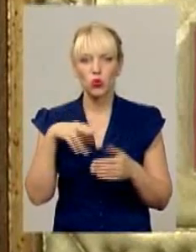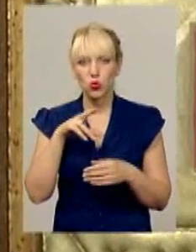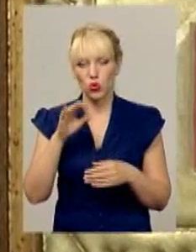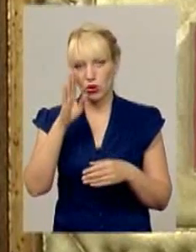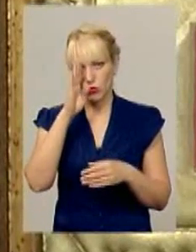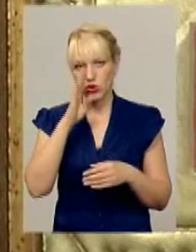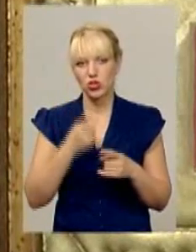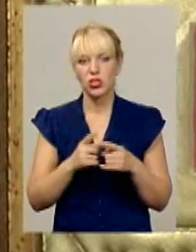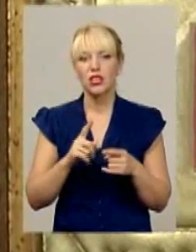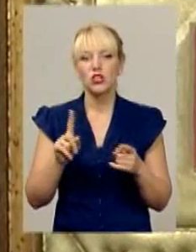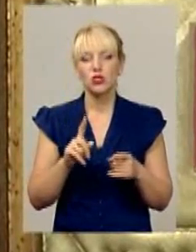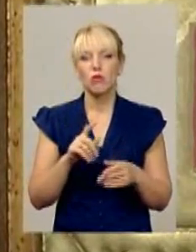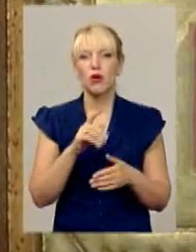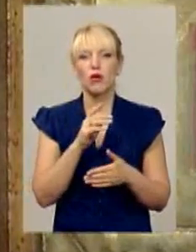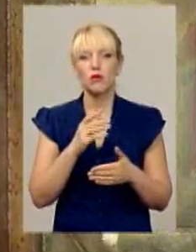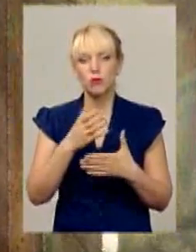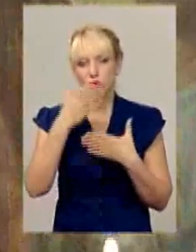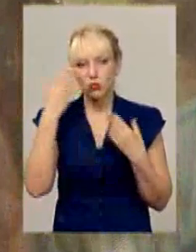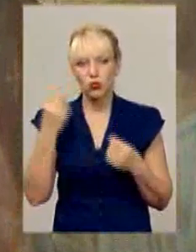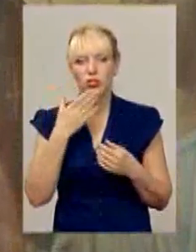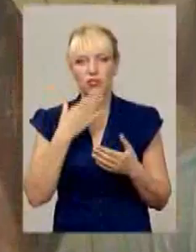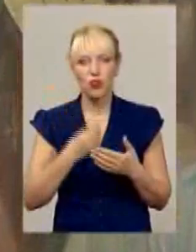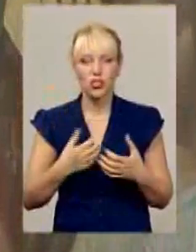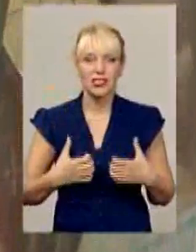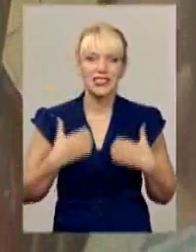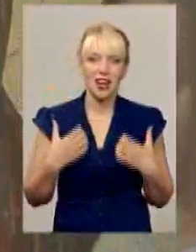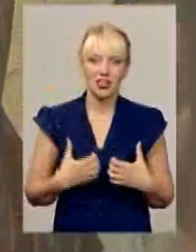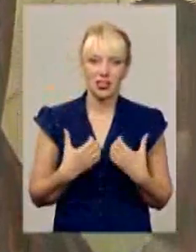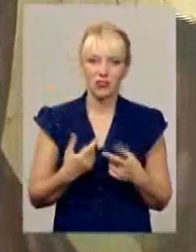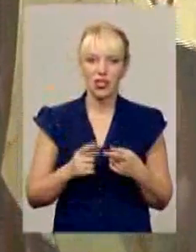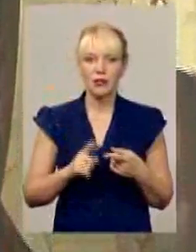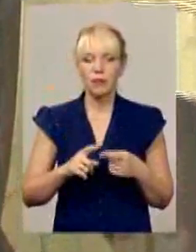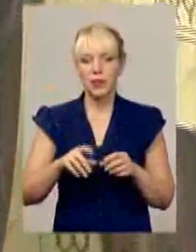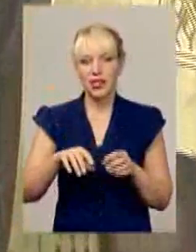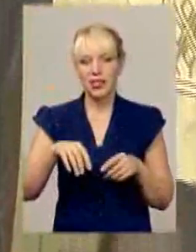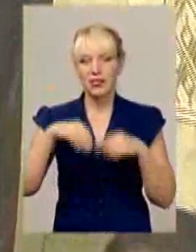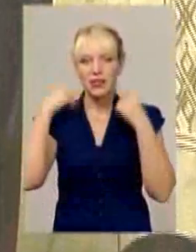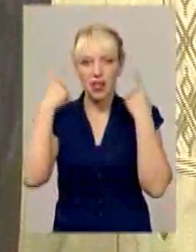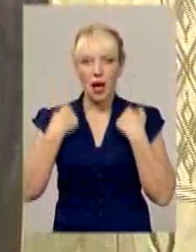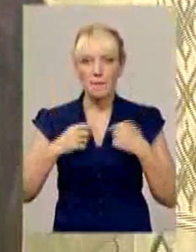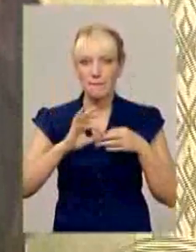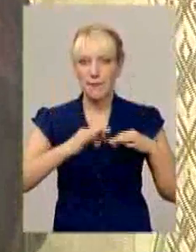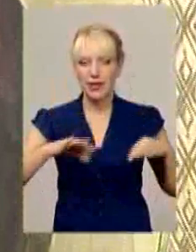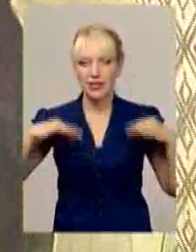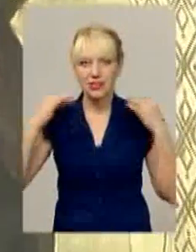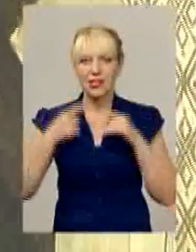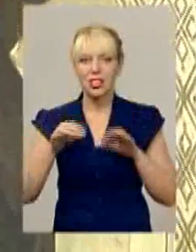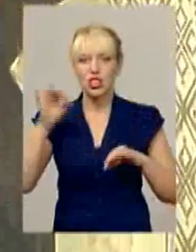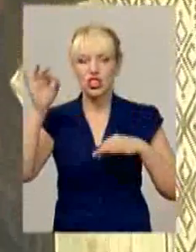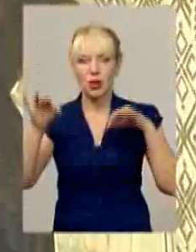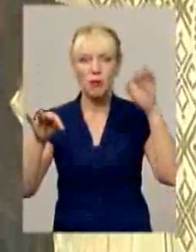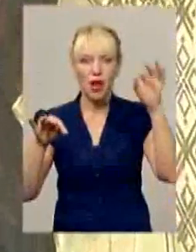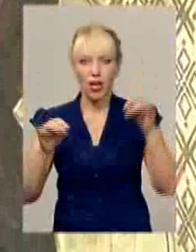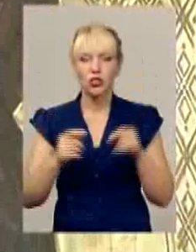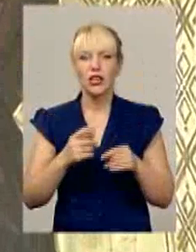вад, тривог та таємних страхів. Про те, що диво сталося, говорять намиста на образі. Їх чіпляють вдячні парафіяни. Бо, каже ігумен,